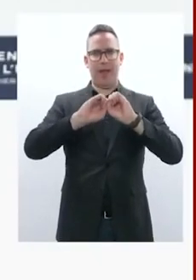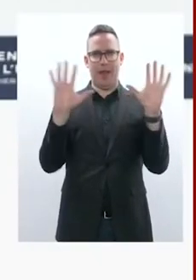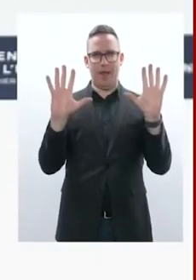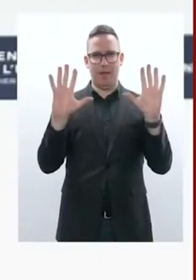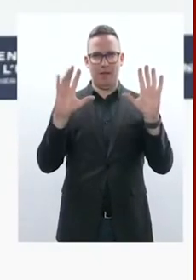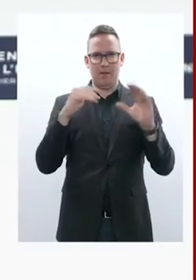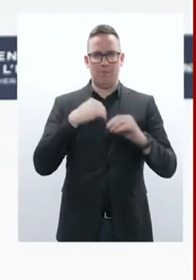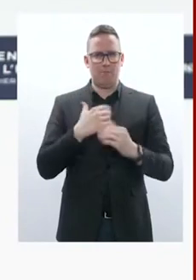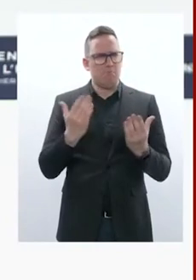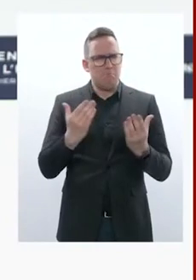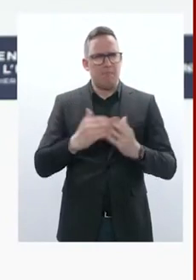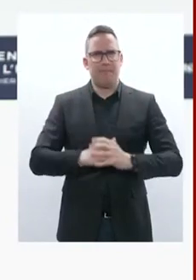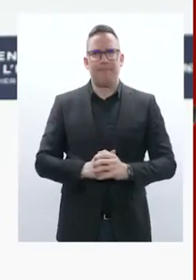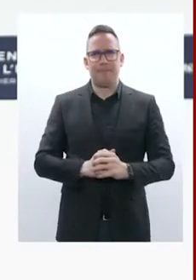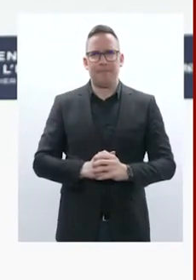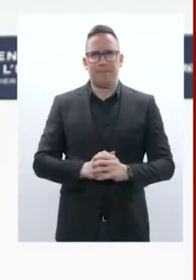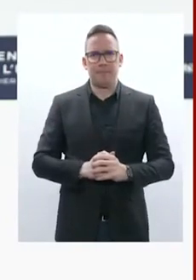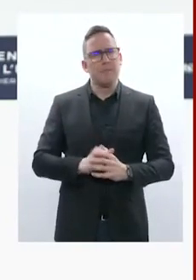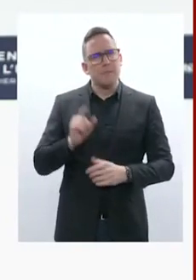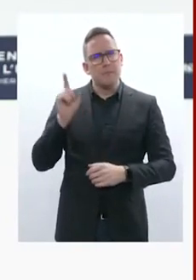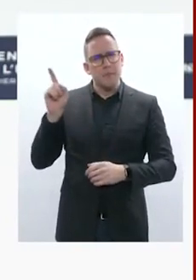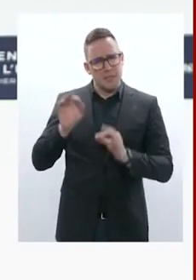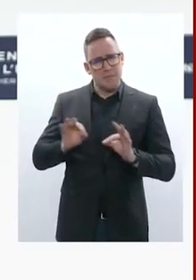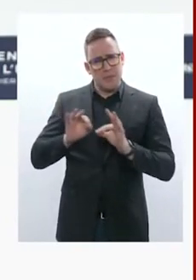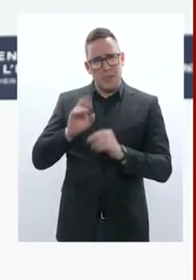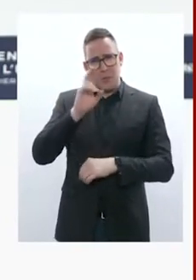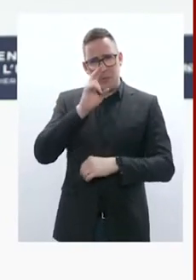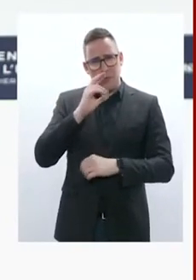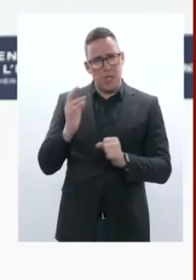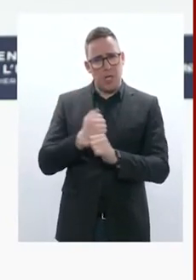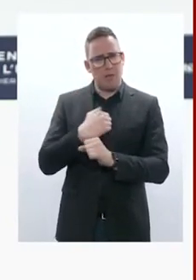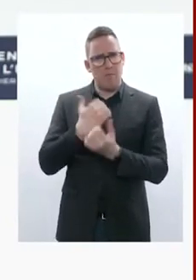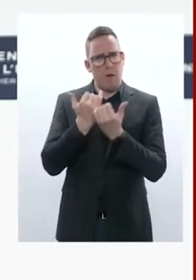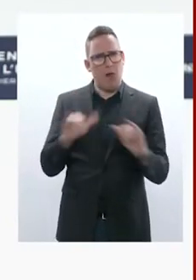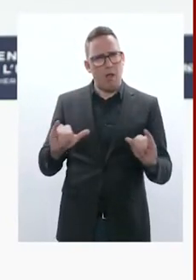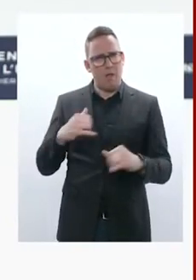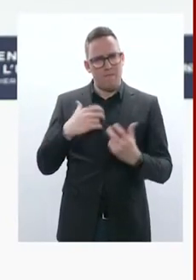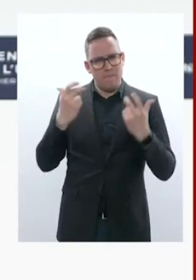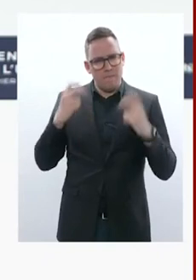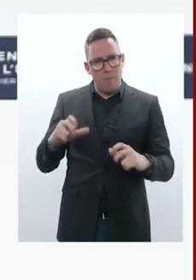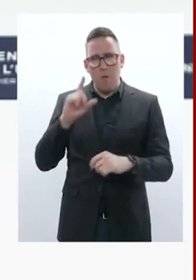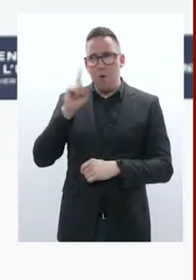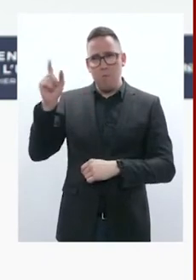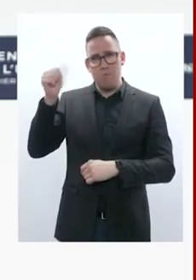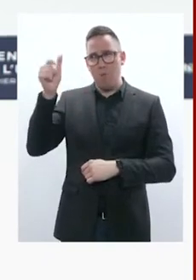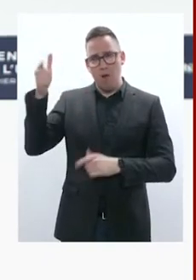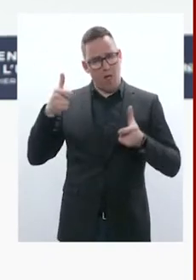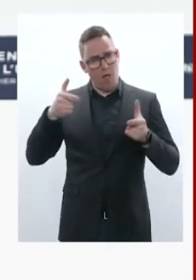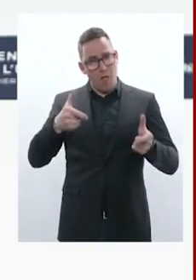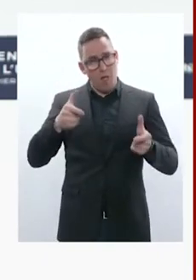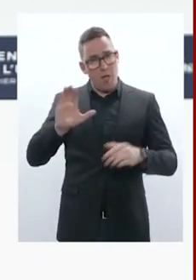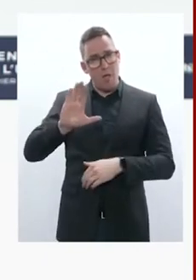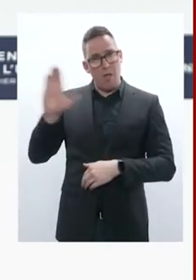La Russie ne peut ni ne doit gagner cette guerre dont elle est l'unique agresseur et celle qui en a décidé le début et